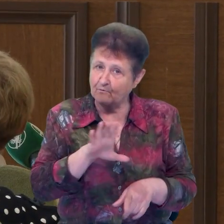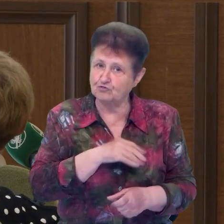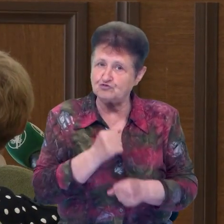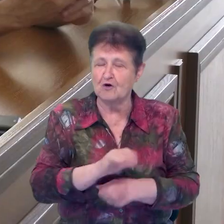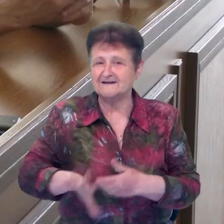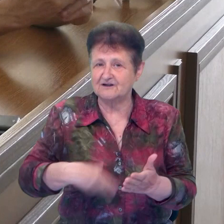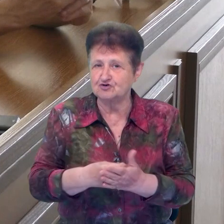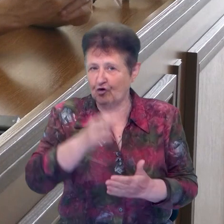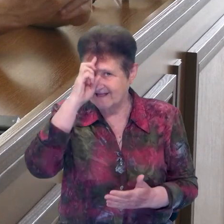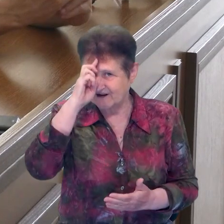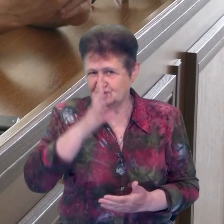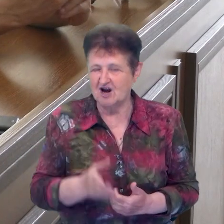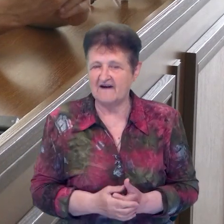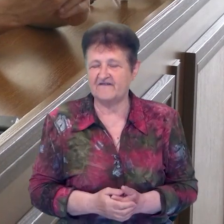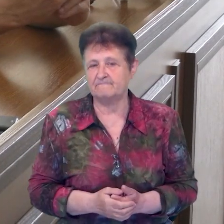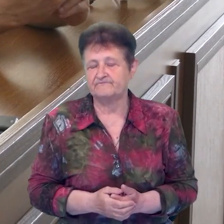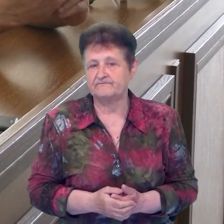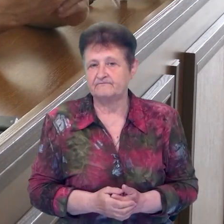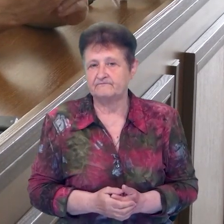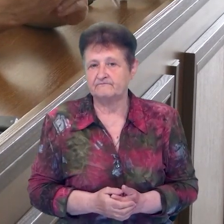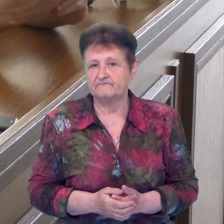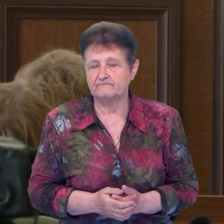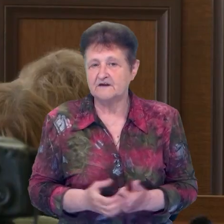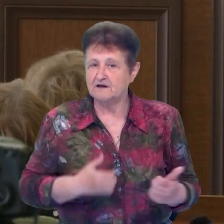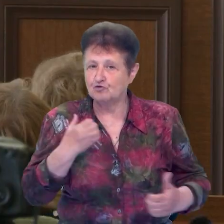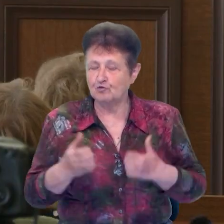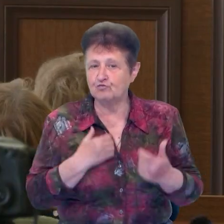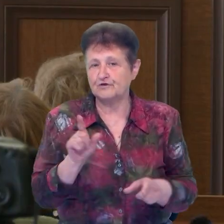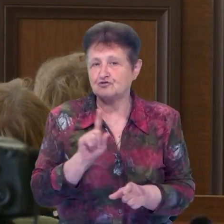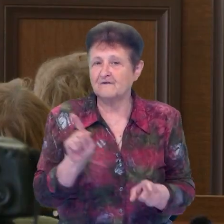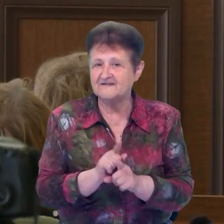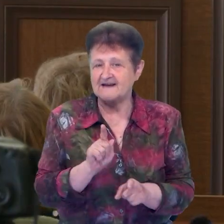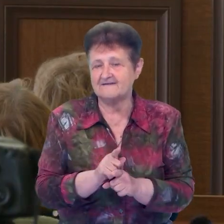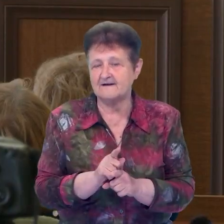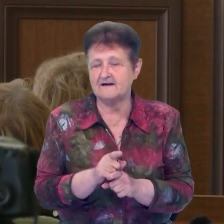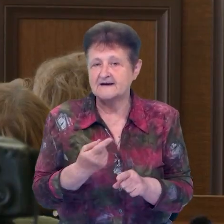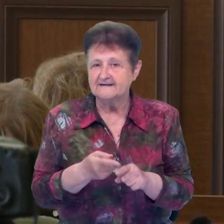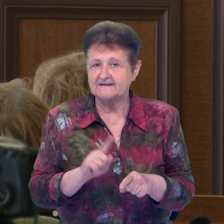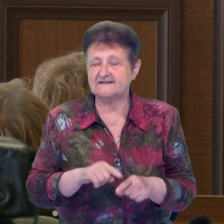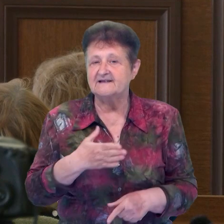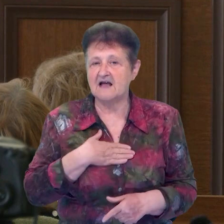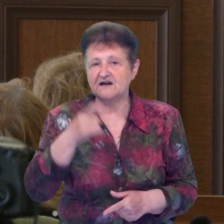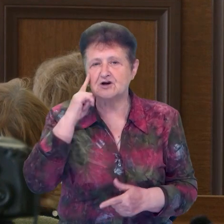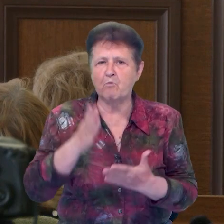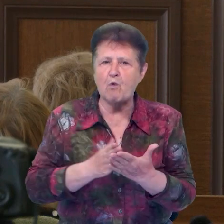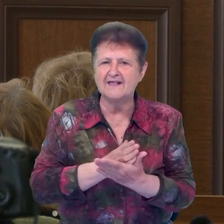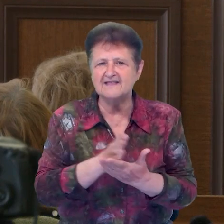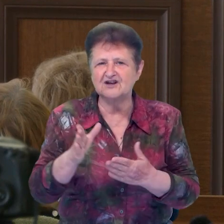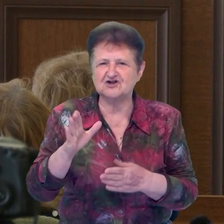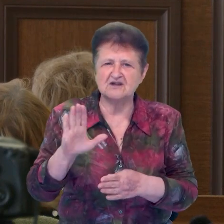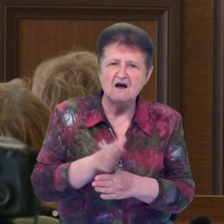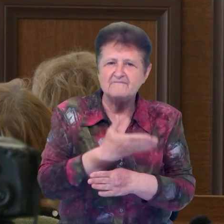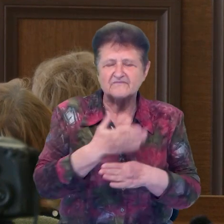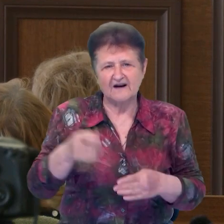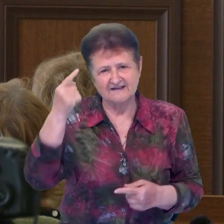рахунок держави. Вони дуже турбує, що все-таки оці наші політичні розколи,